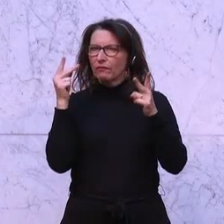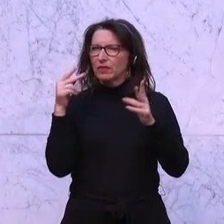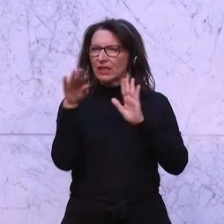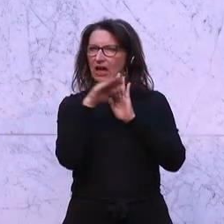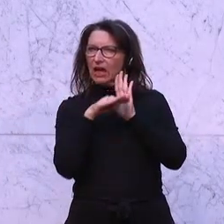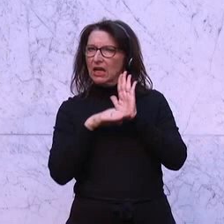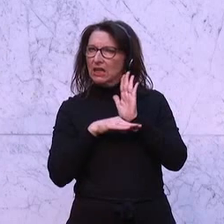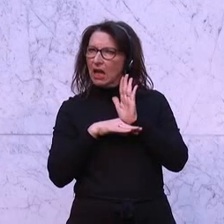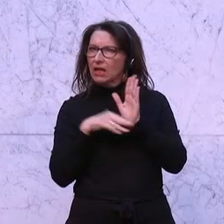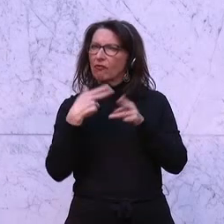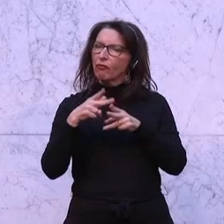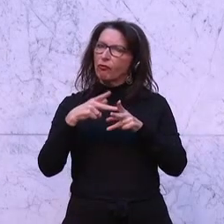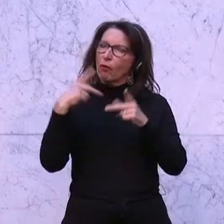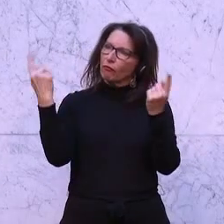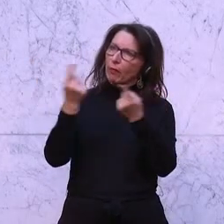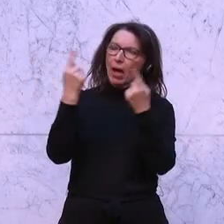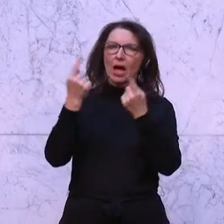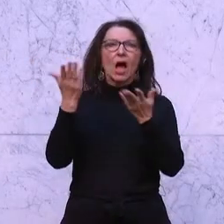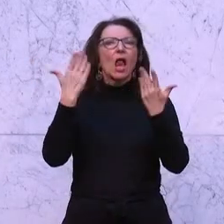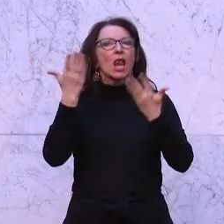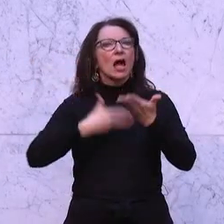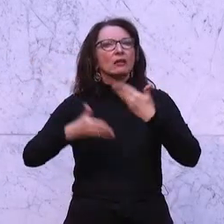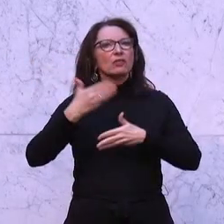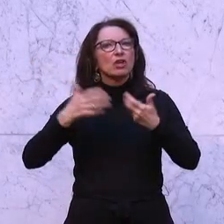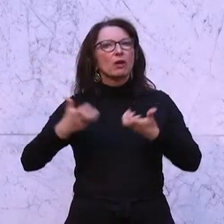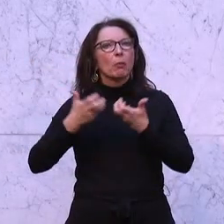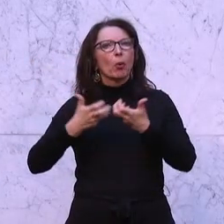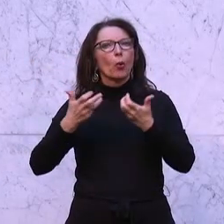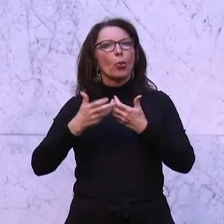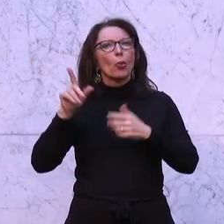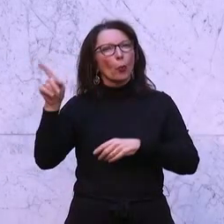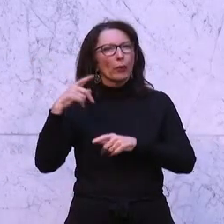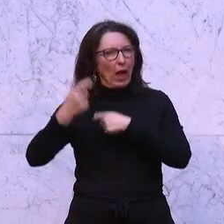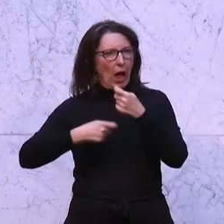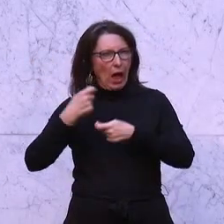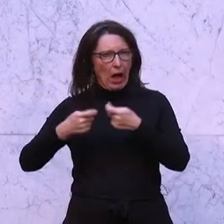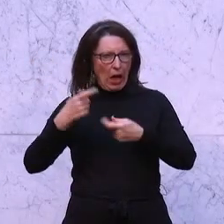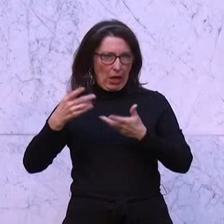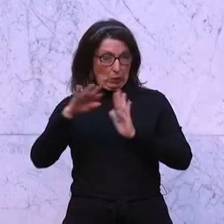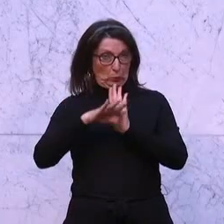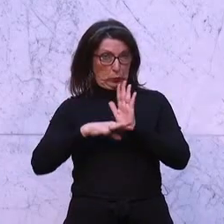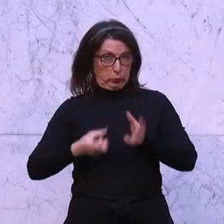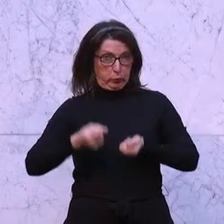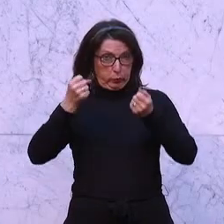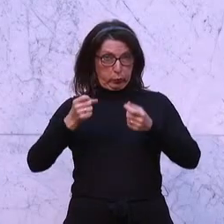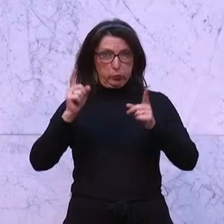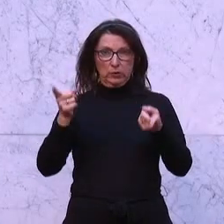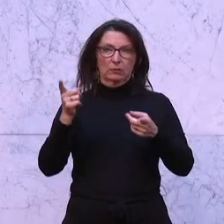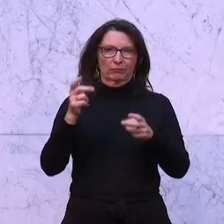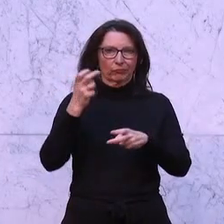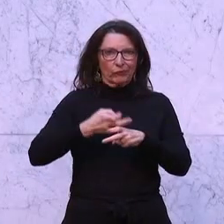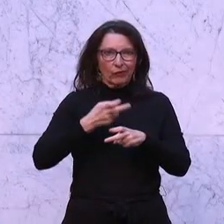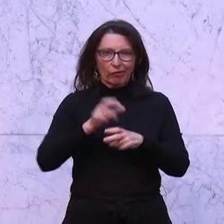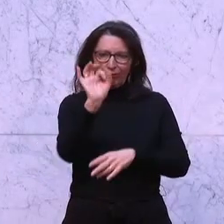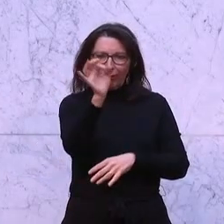sich der Handel selbst gemacht hat, für die landwirtschaftlichen Produkte zu überdenken und zu erleichtern. Dass man nicht so kleine Herdtipfel können, nicht mehr